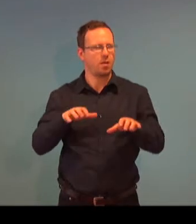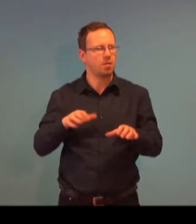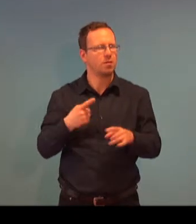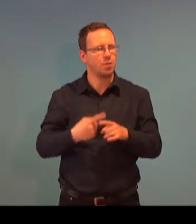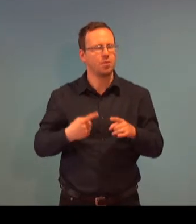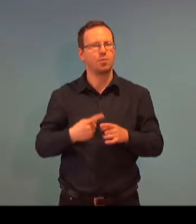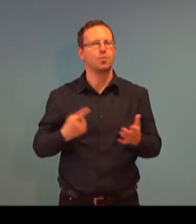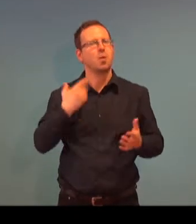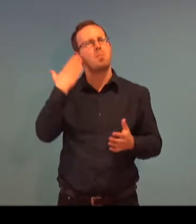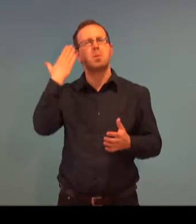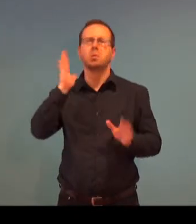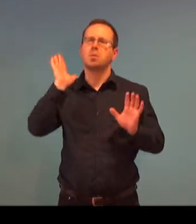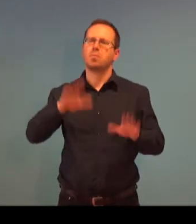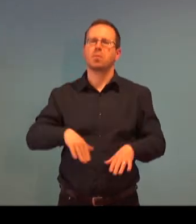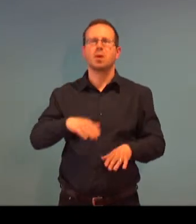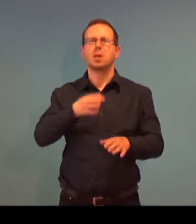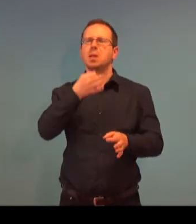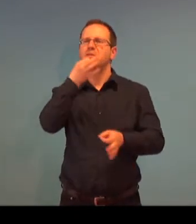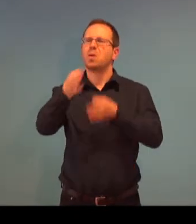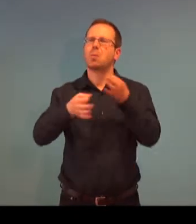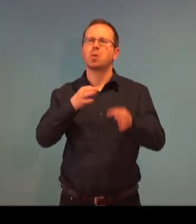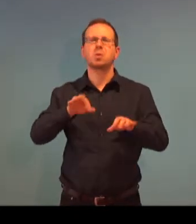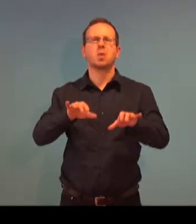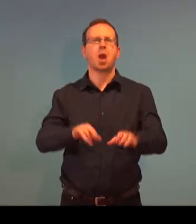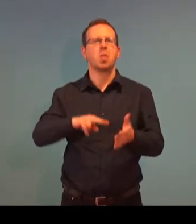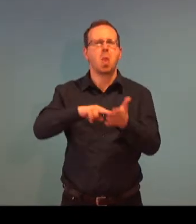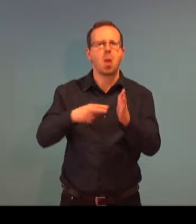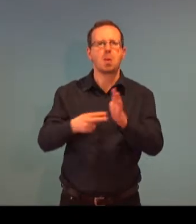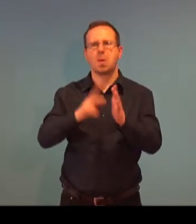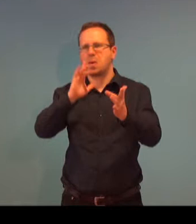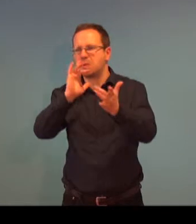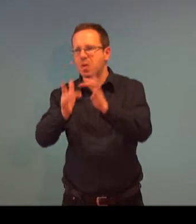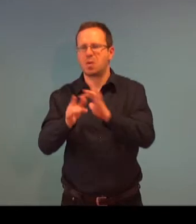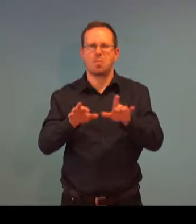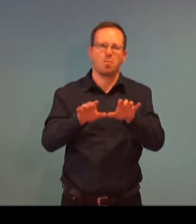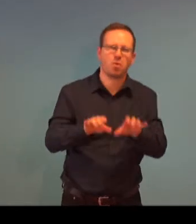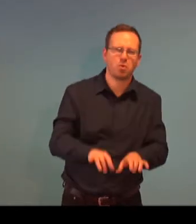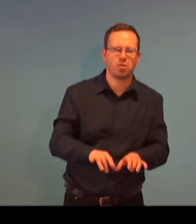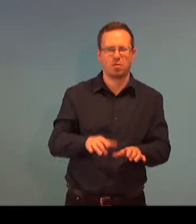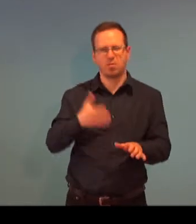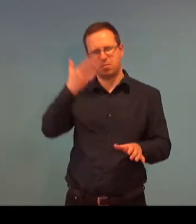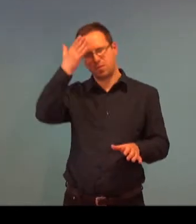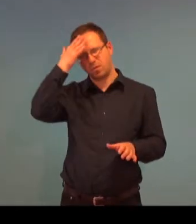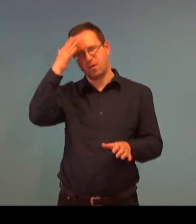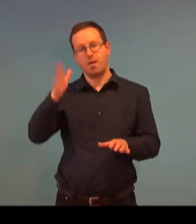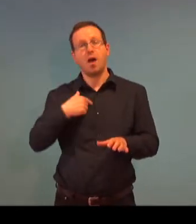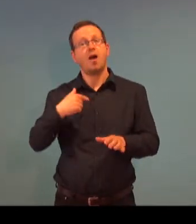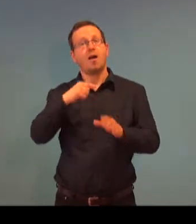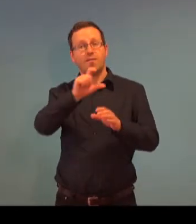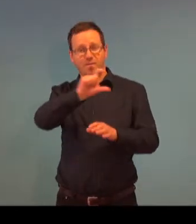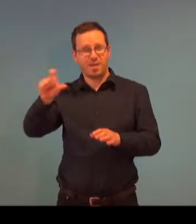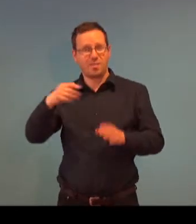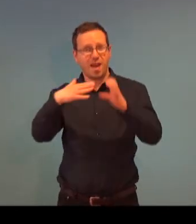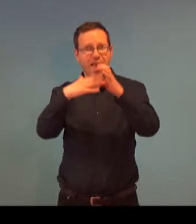protože jsem myslela, že náplní té konference jsou hlavně informační technologie my